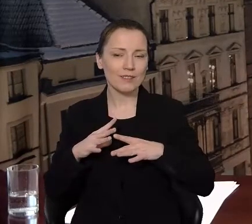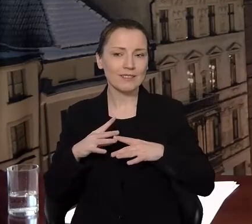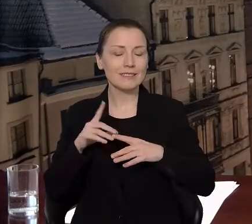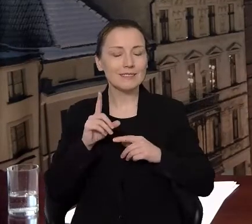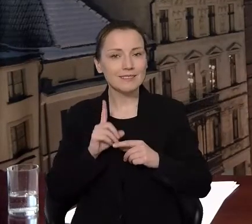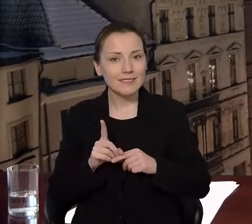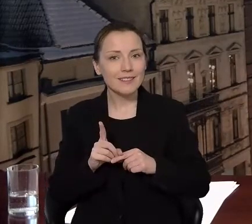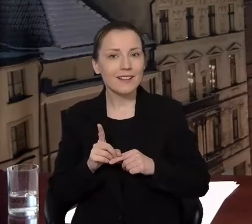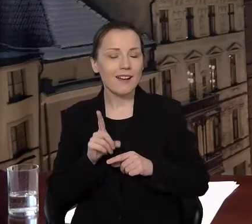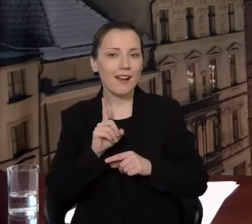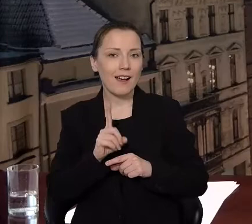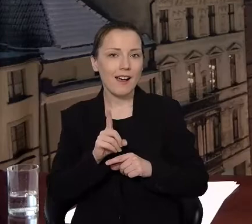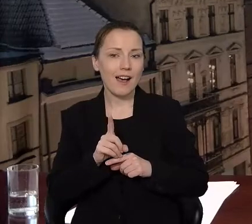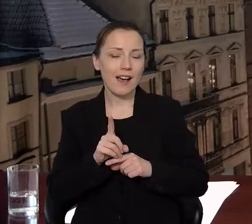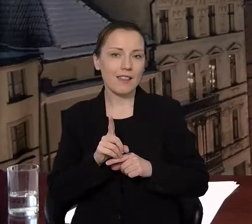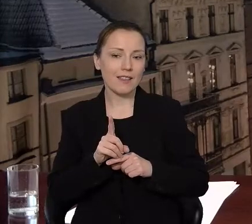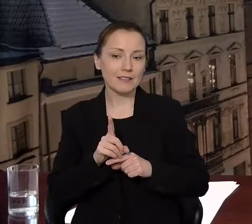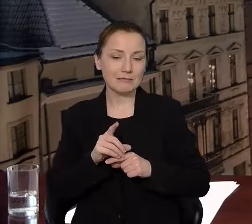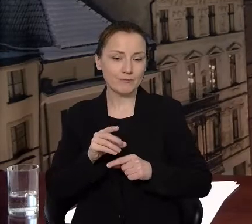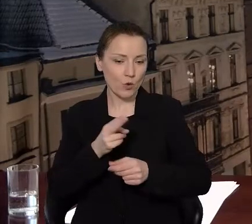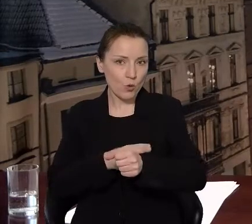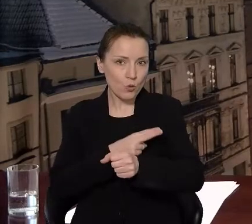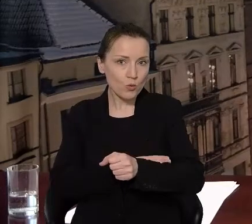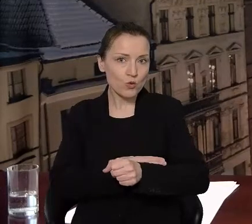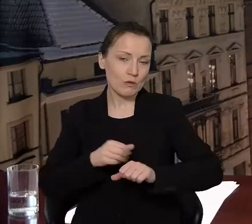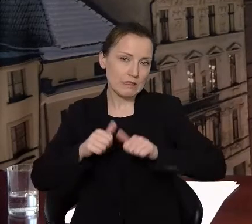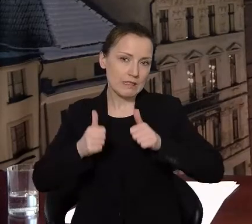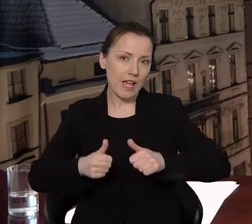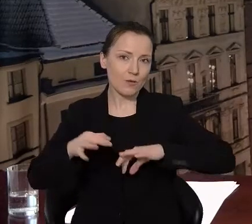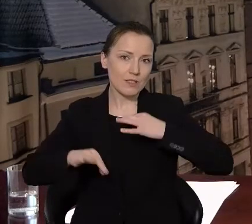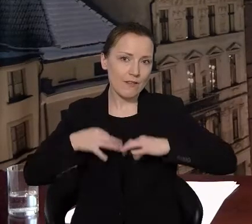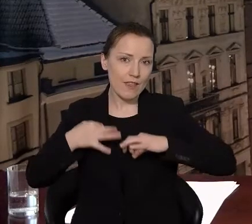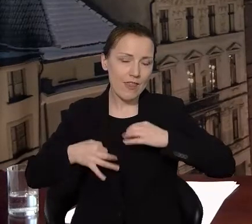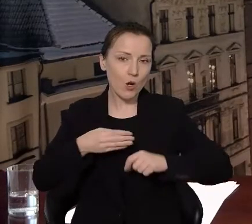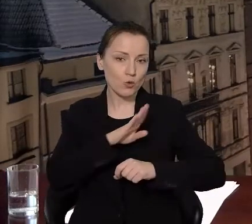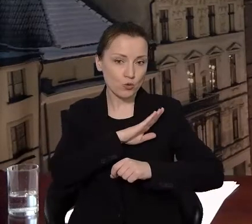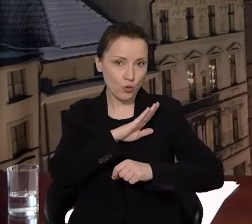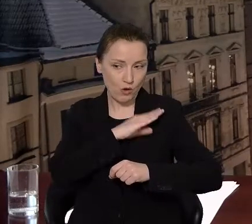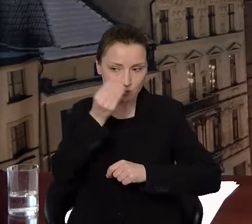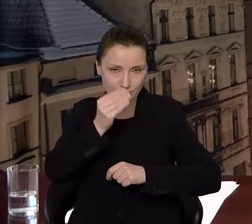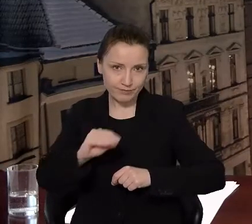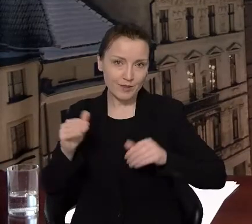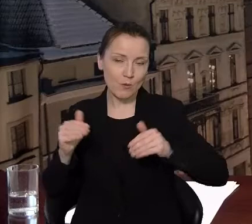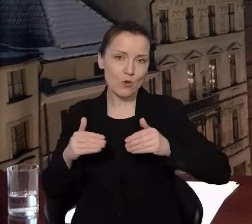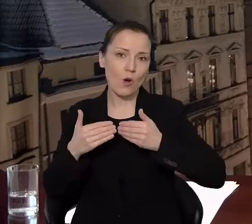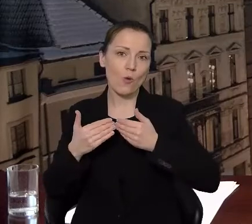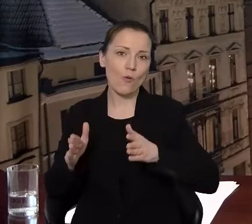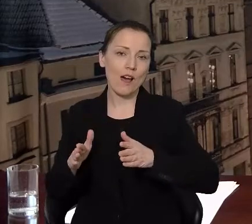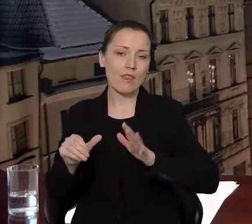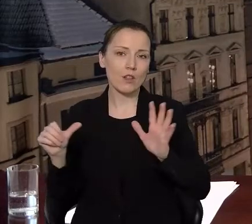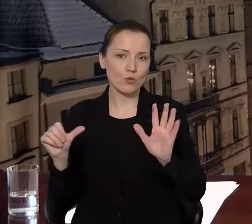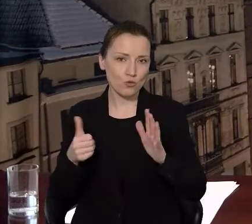wyjątkiem referatu zgonów Urzędu Stanu Cywilnego. Ten referat zgonów będzie 6